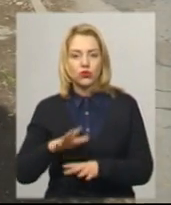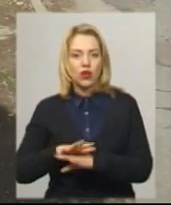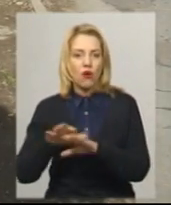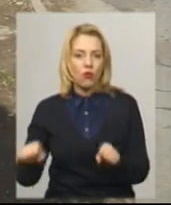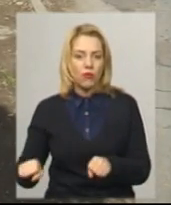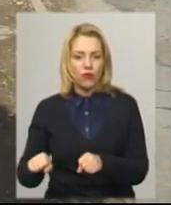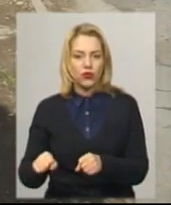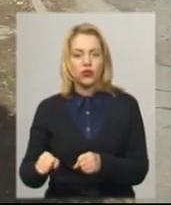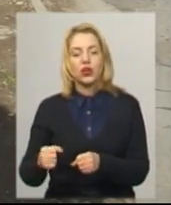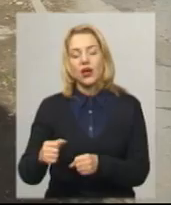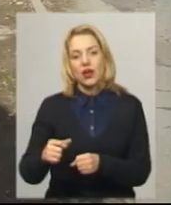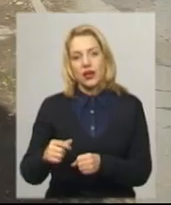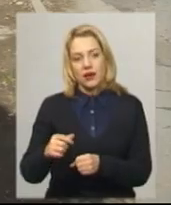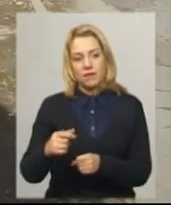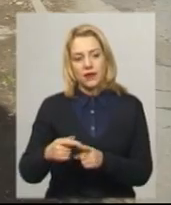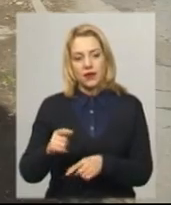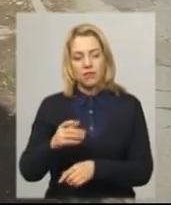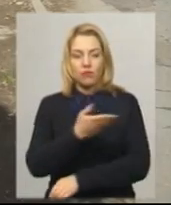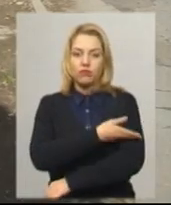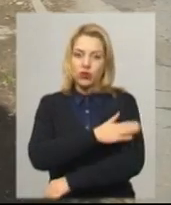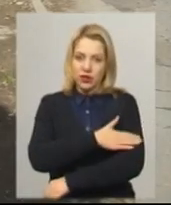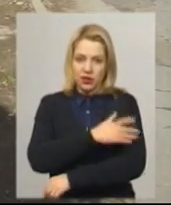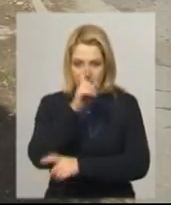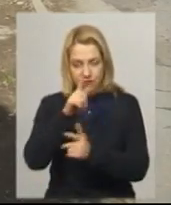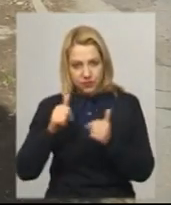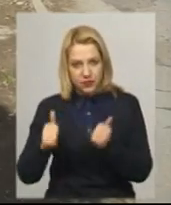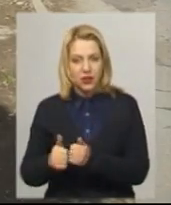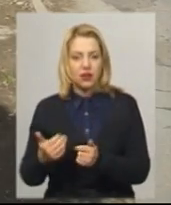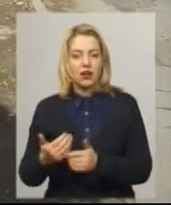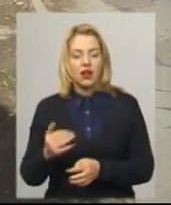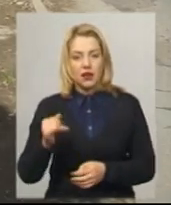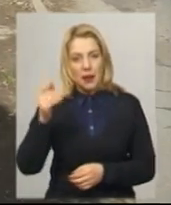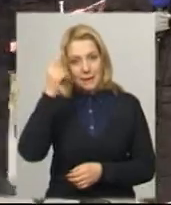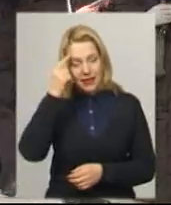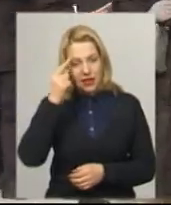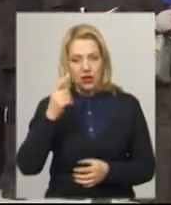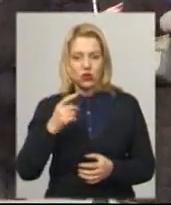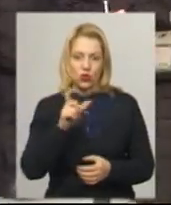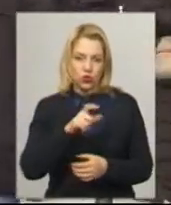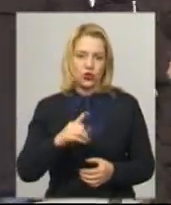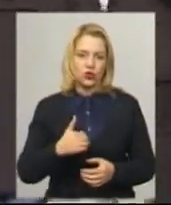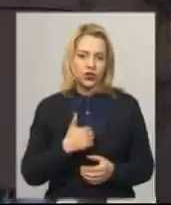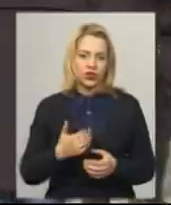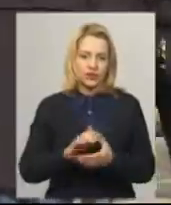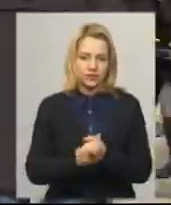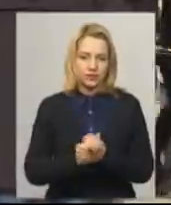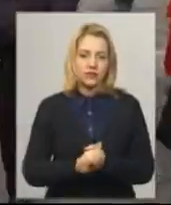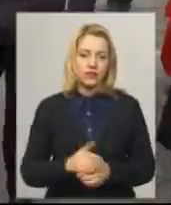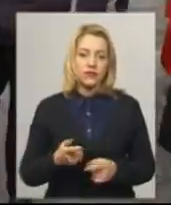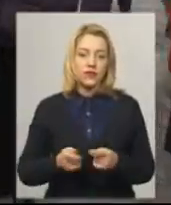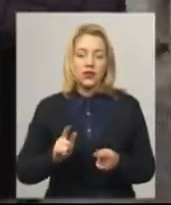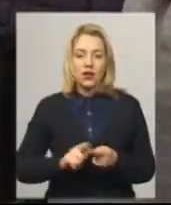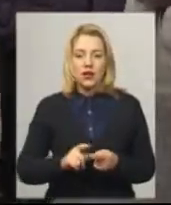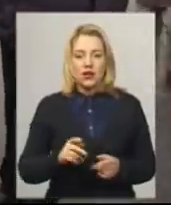одною імперією, згодом Річчю Посполитою. І ментально люди тягнулися один до одного. Сформовані по обидва боки обласного